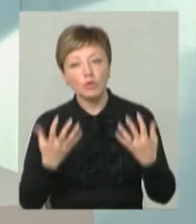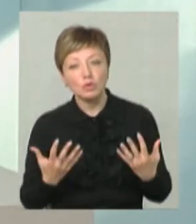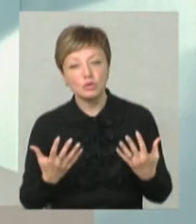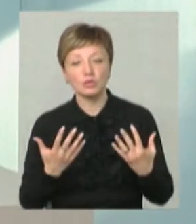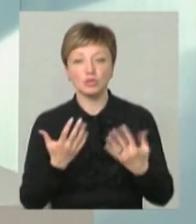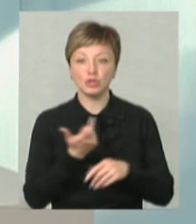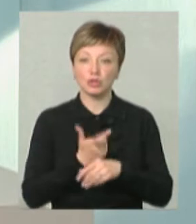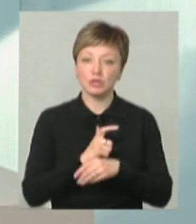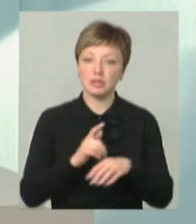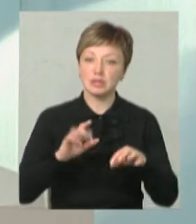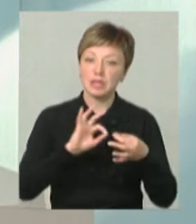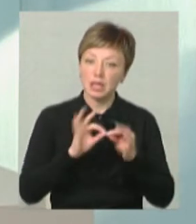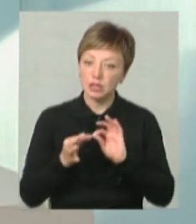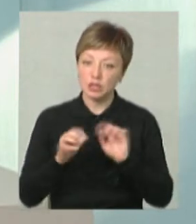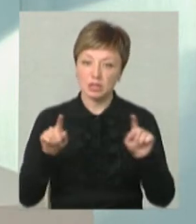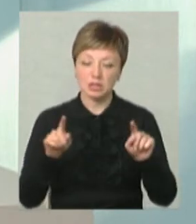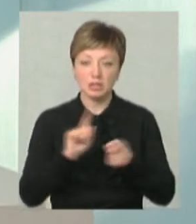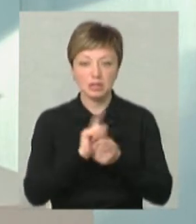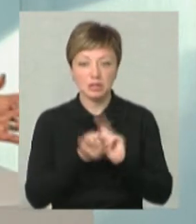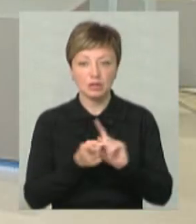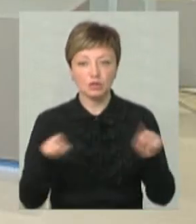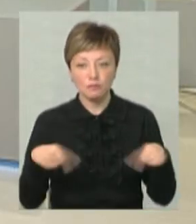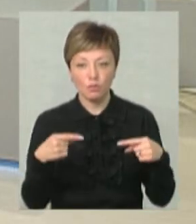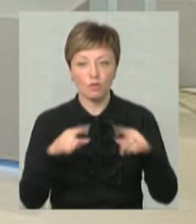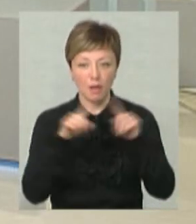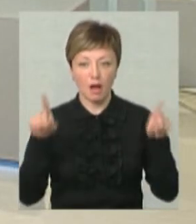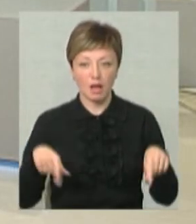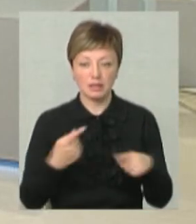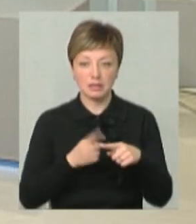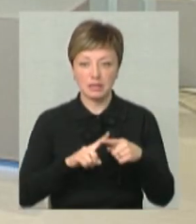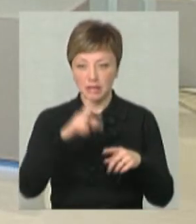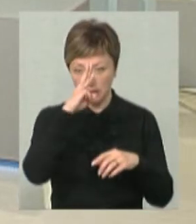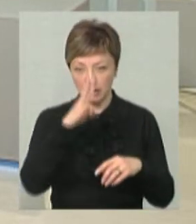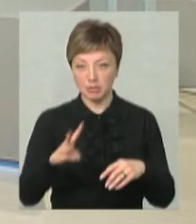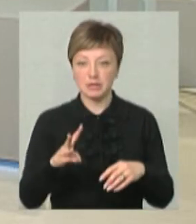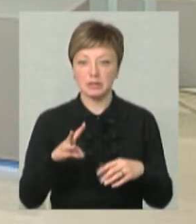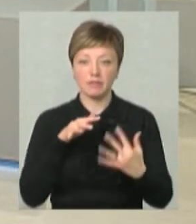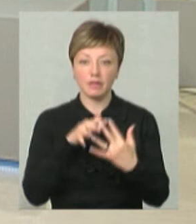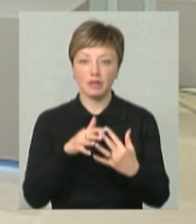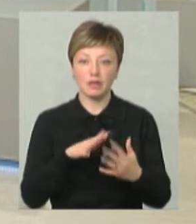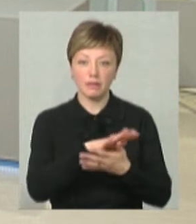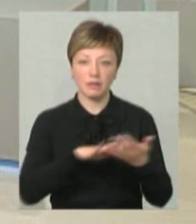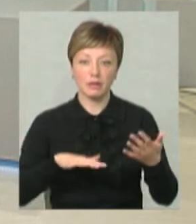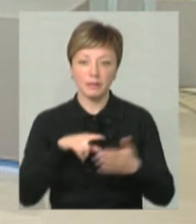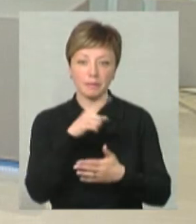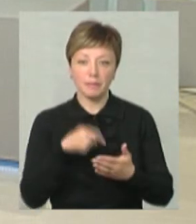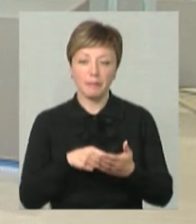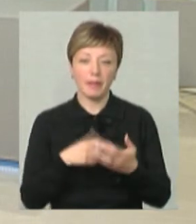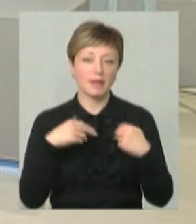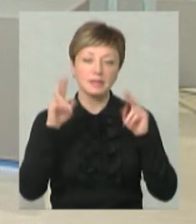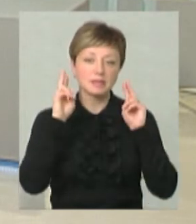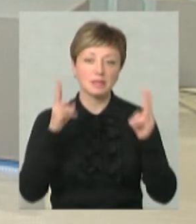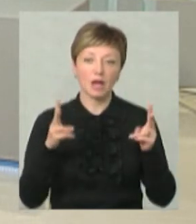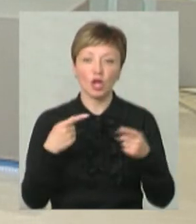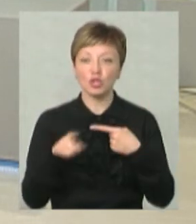складніше стало створювати плакати от ці два, майже три місяці, доки триває? Ну, бачите, я не знаю, як